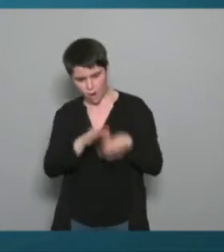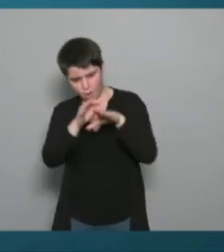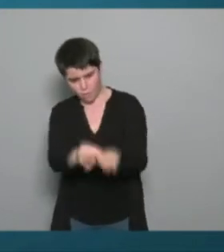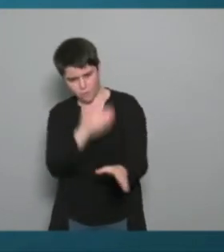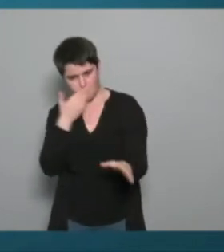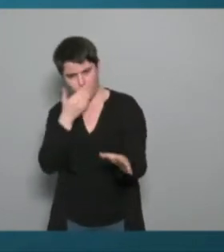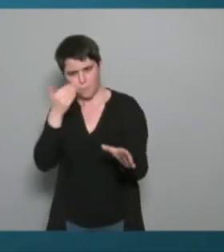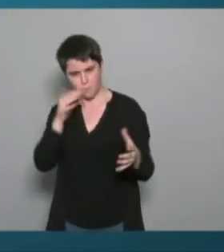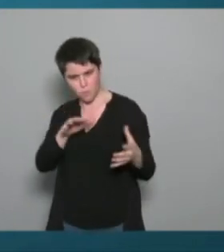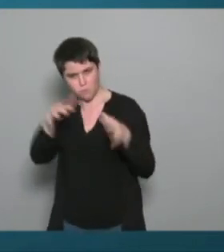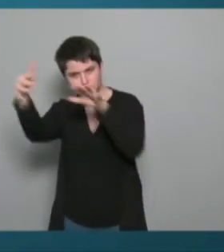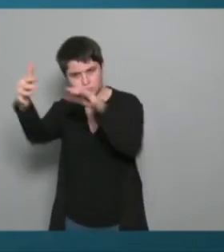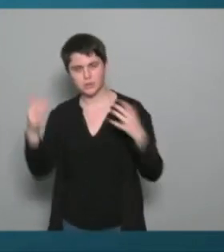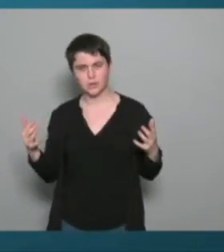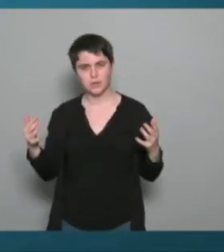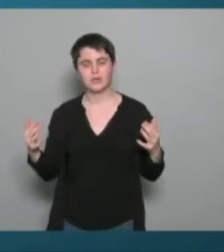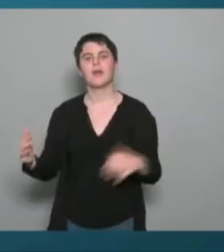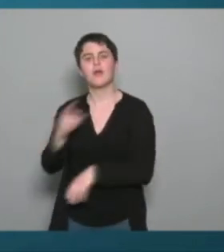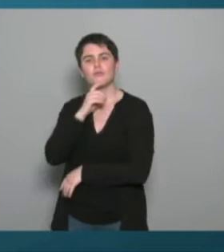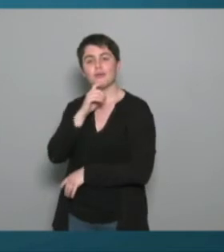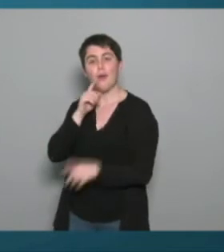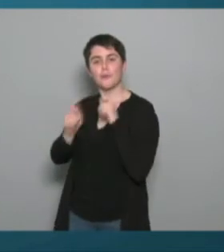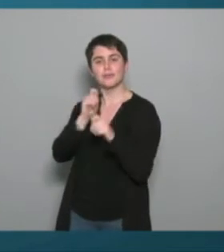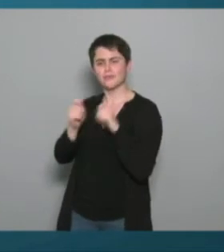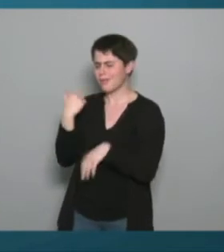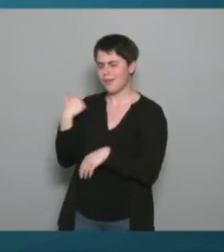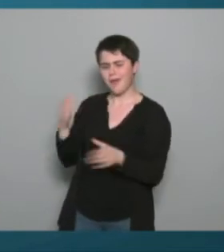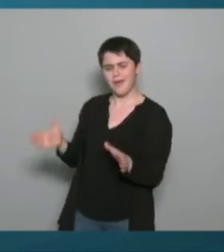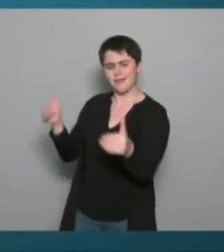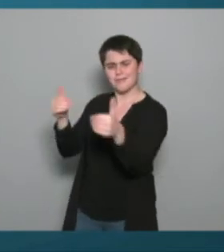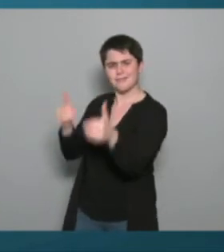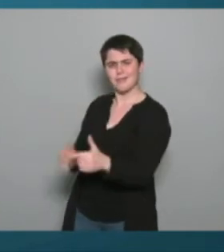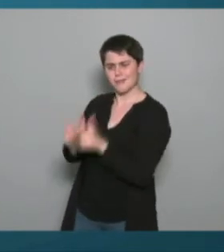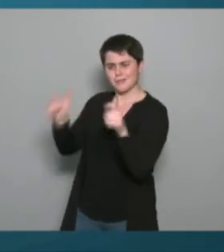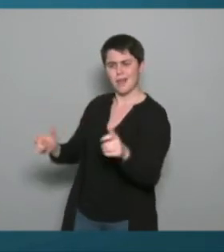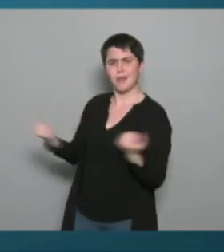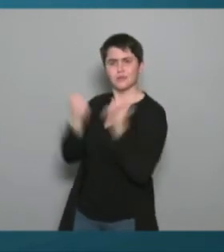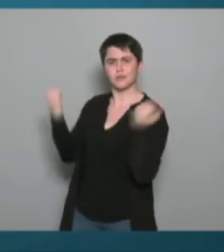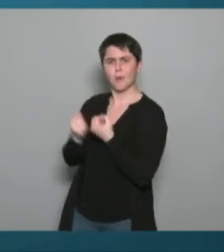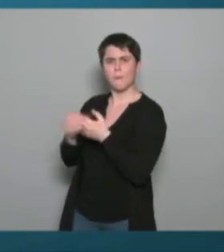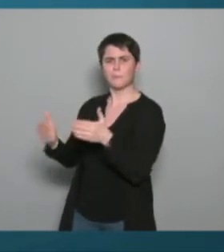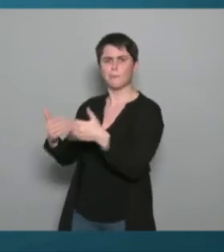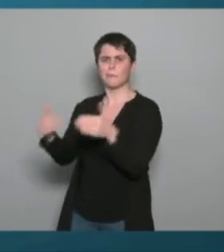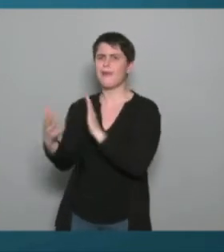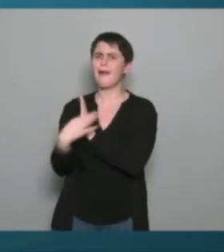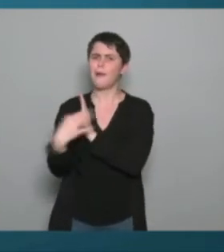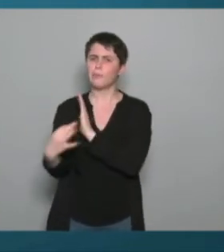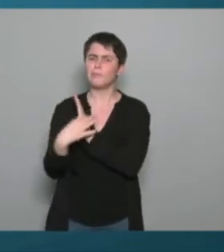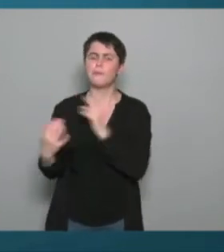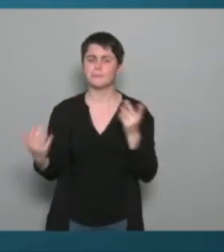évoquait les salles de sport qui s'ouvrent et là effectivement il faut être vigilant et je suis d'accord avec cette approche assez